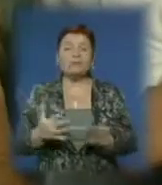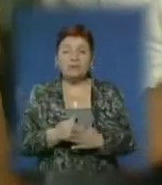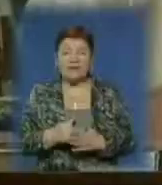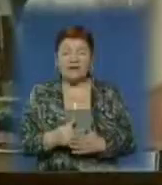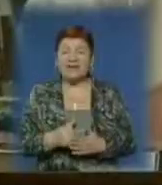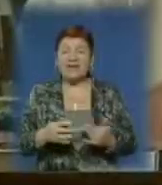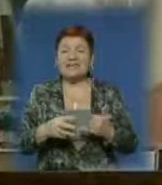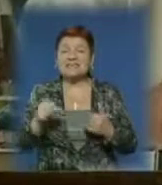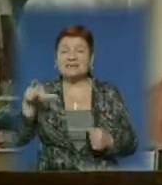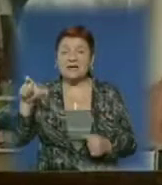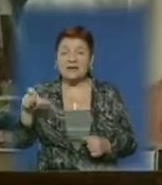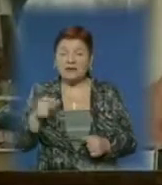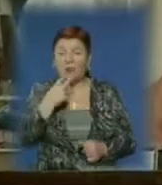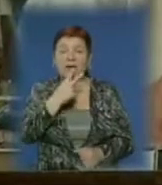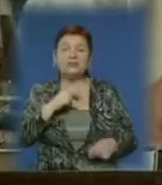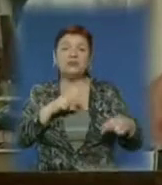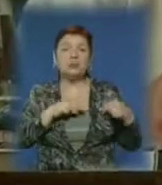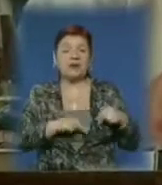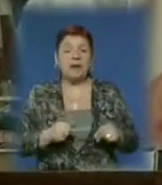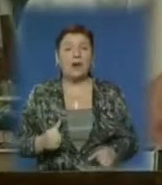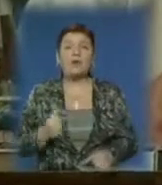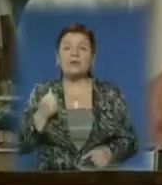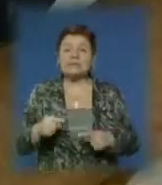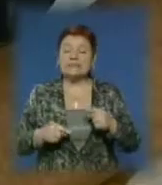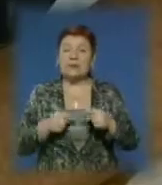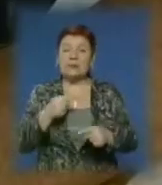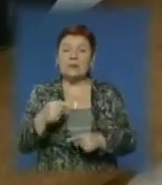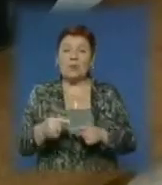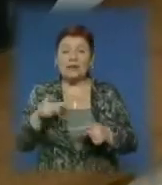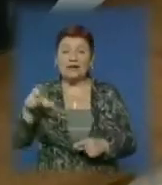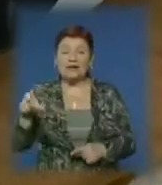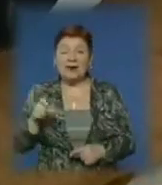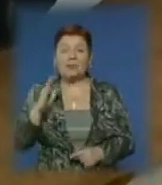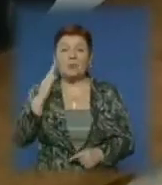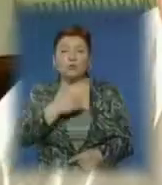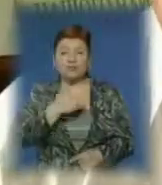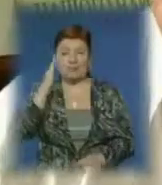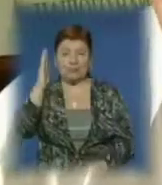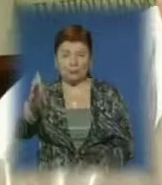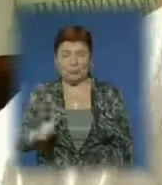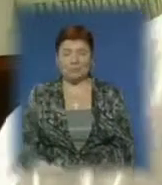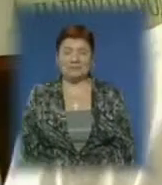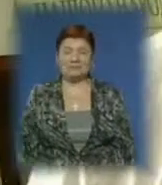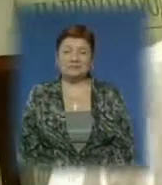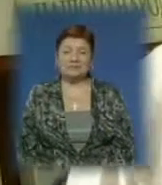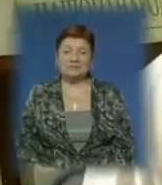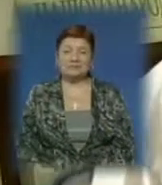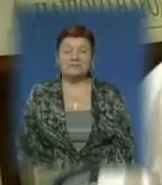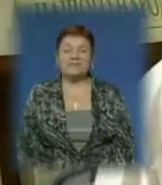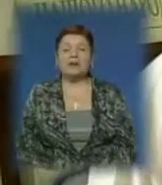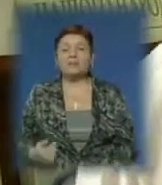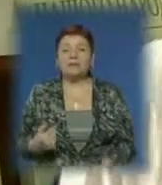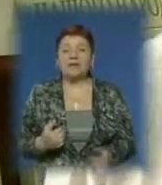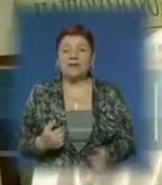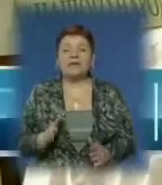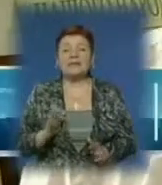Тиводар бачить у праці, а тому гордий за покоління, яке прагне майбутнього. Цим бедевлянці завдивість